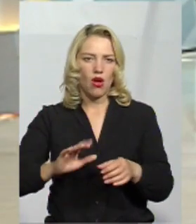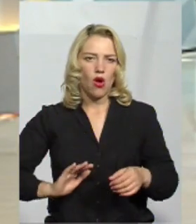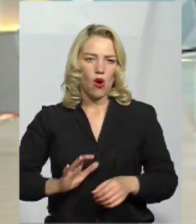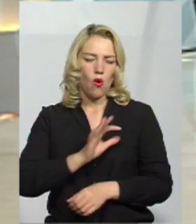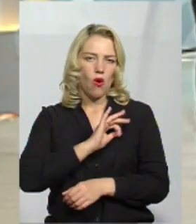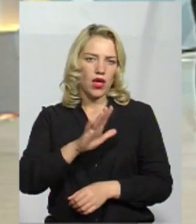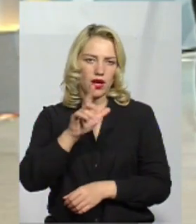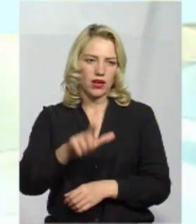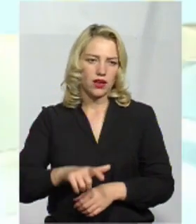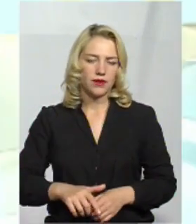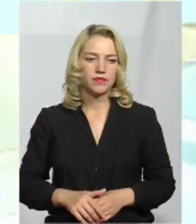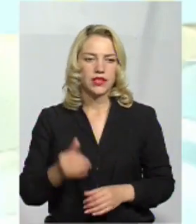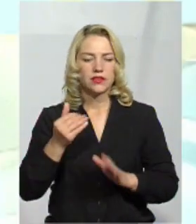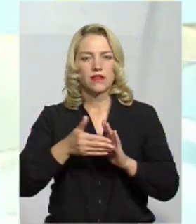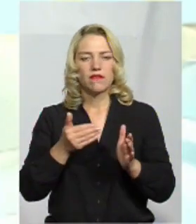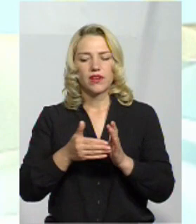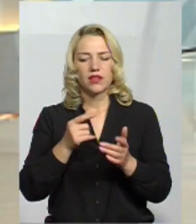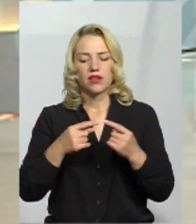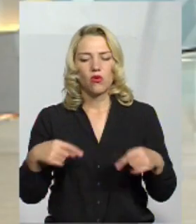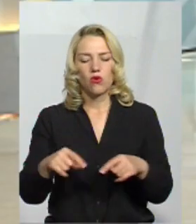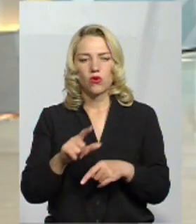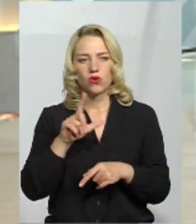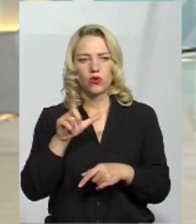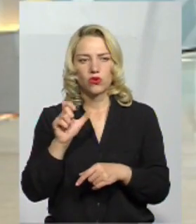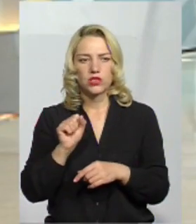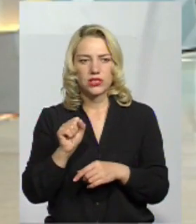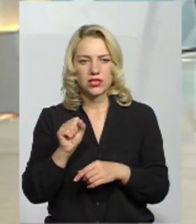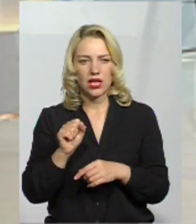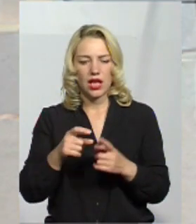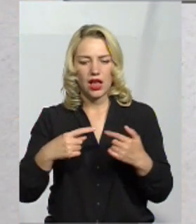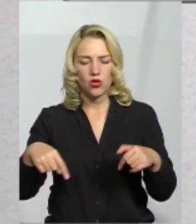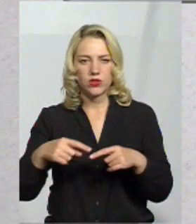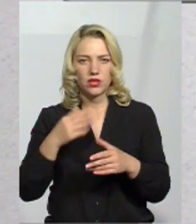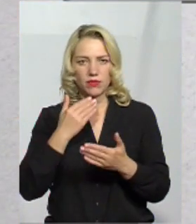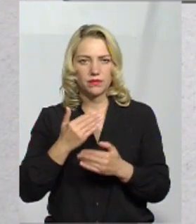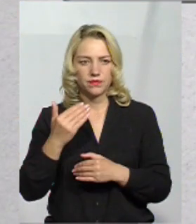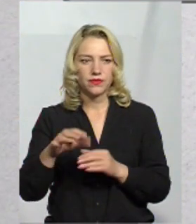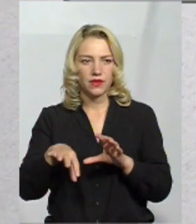з'являються виклики округу за галузями. Попрошу вас, визначайтеся із галузю.